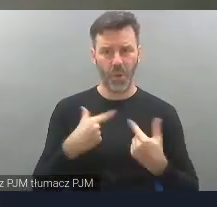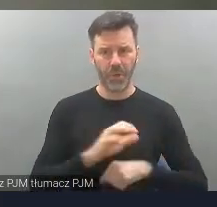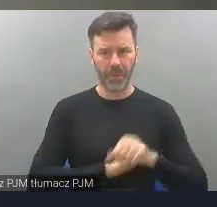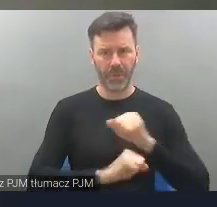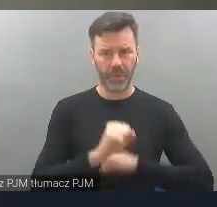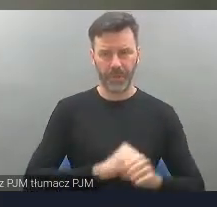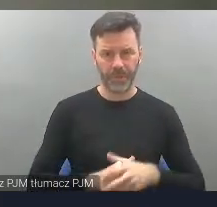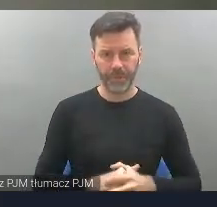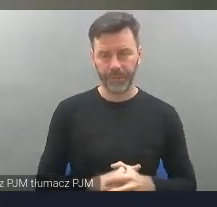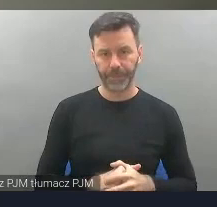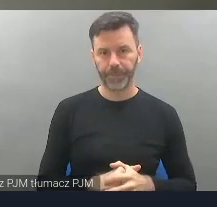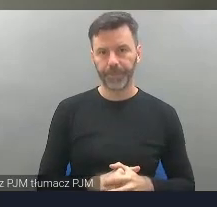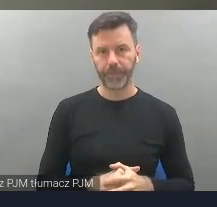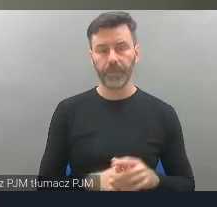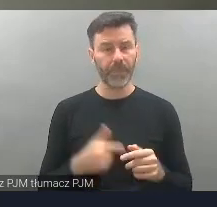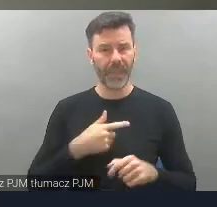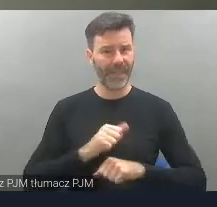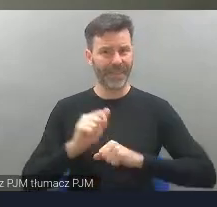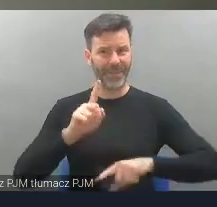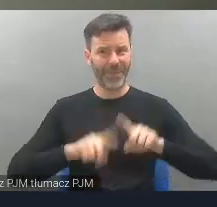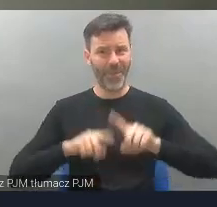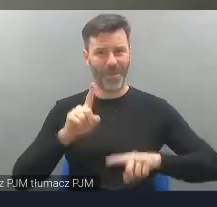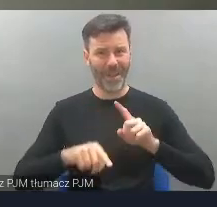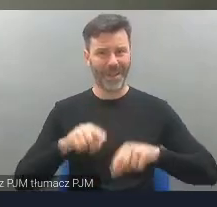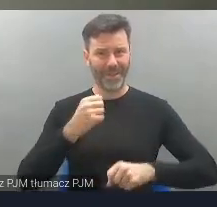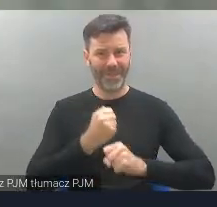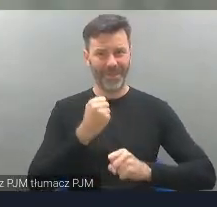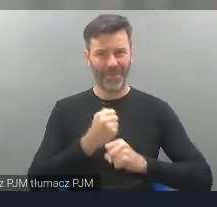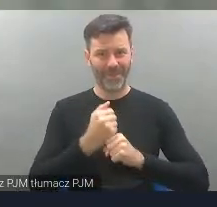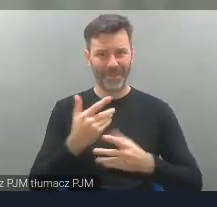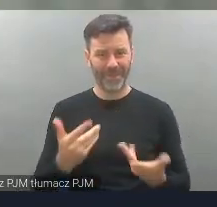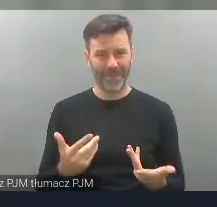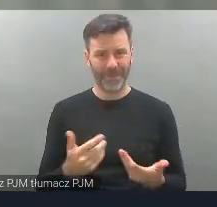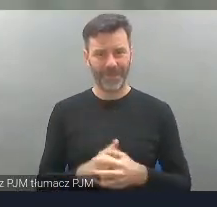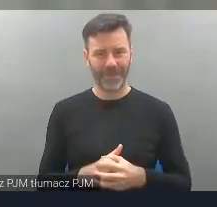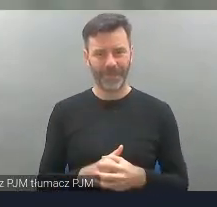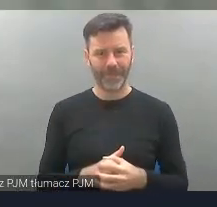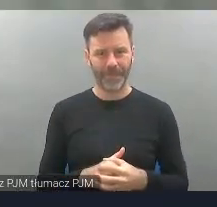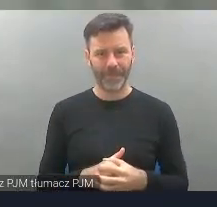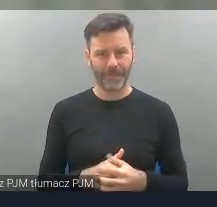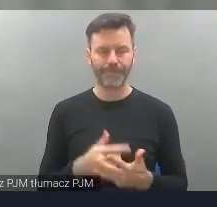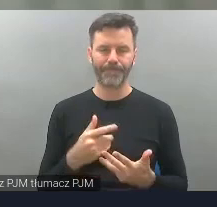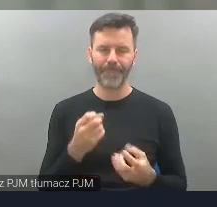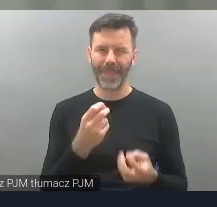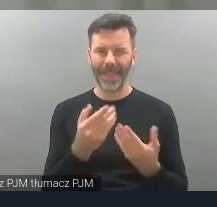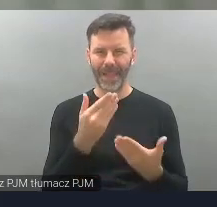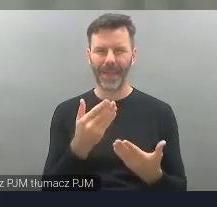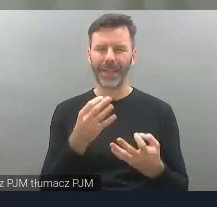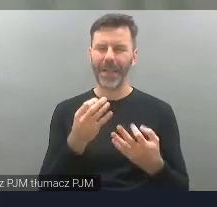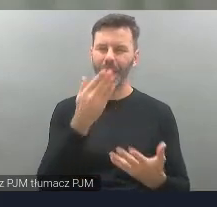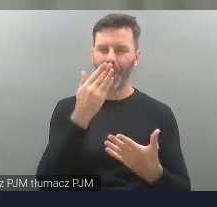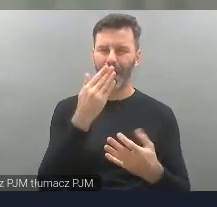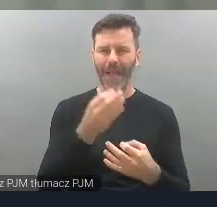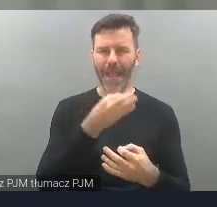tego, że mogę być normalnym, wydajnym pracownikiem. Niemniej i tak już to wygląda dużo, dużo lepiej